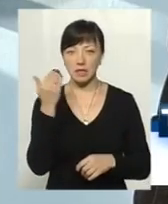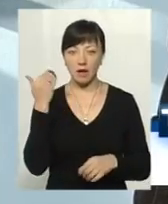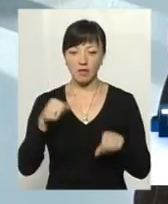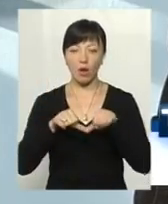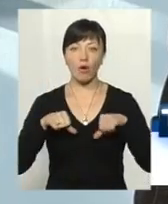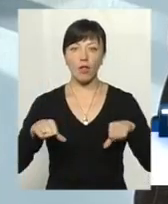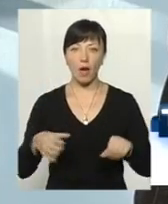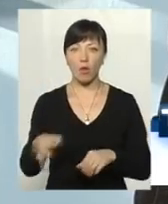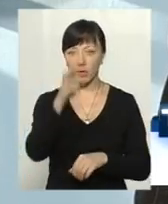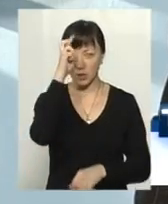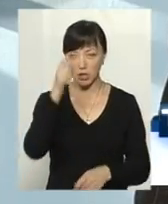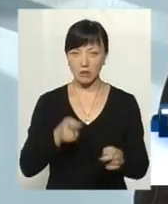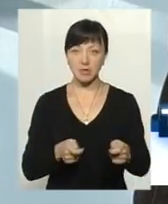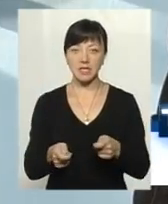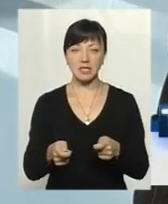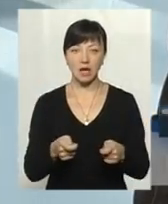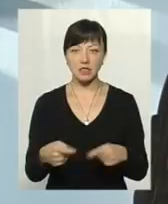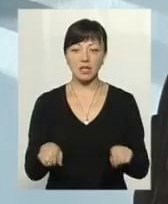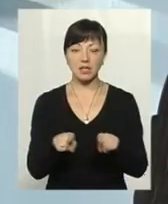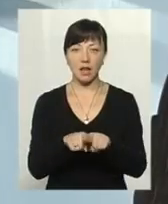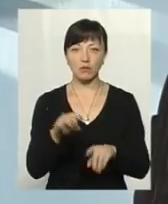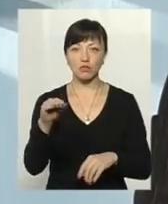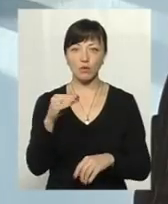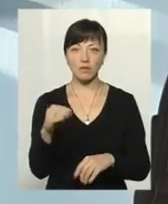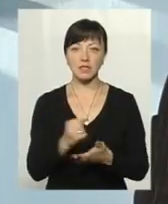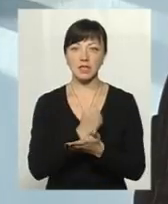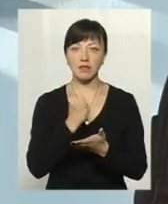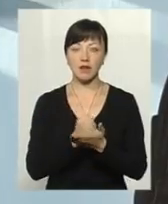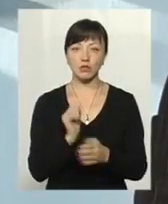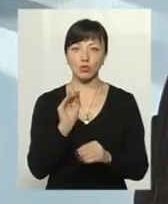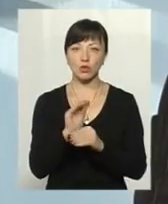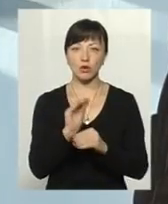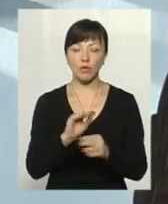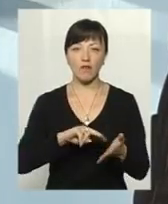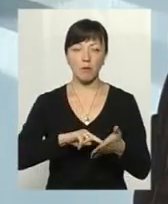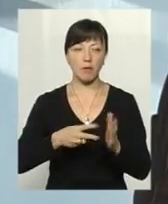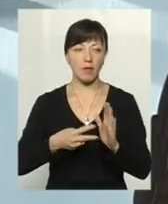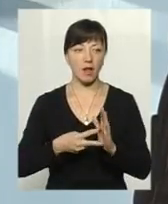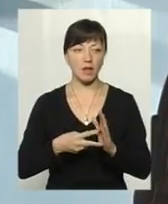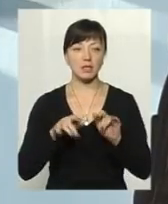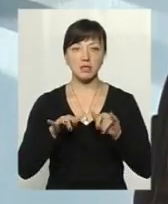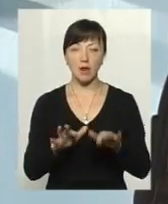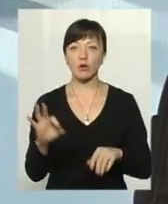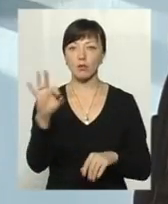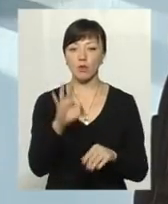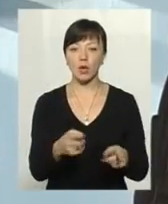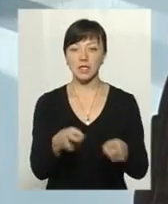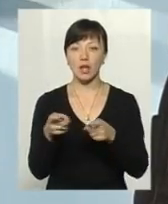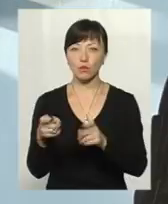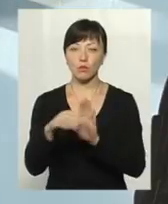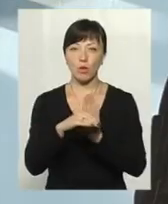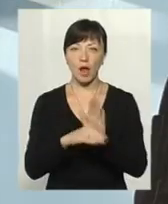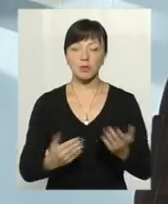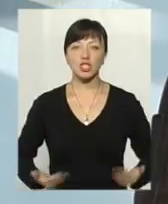колегії обласної державної адміністрації, також в жовтні затверджений додатковий план заходів щодо залучення до програми